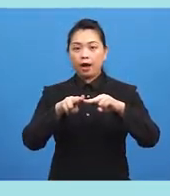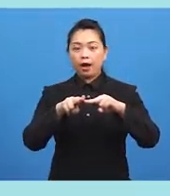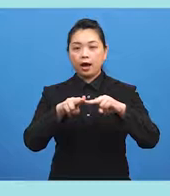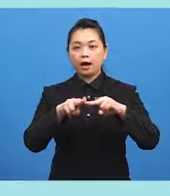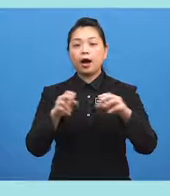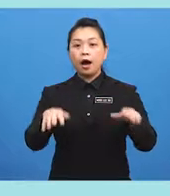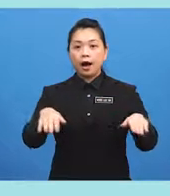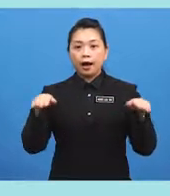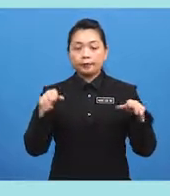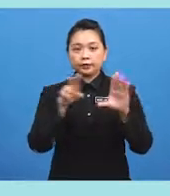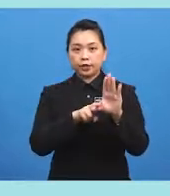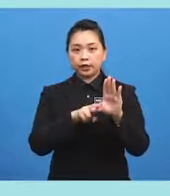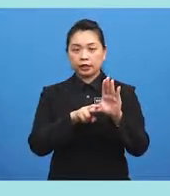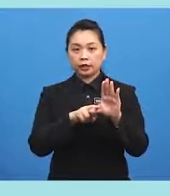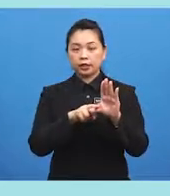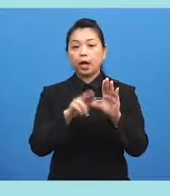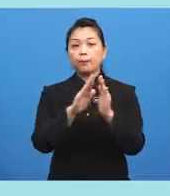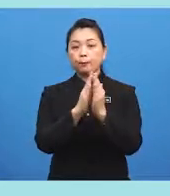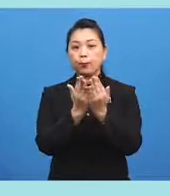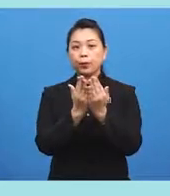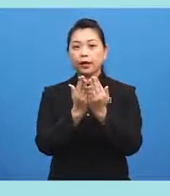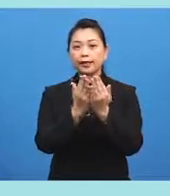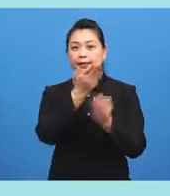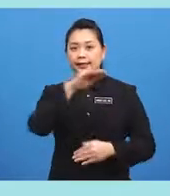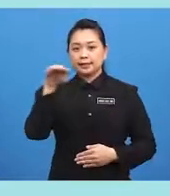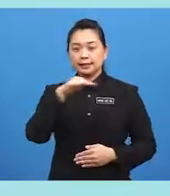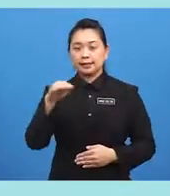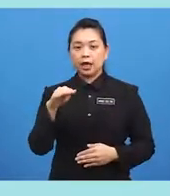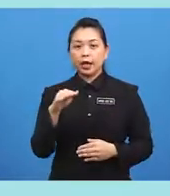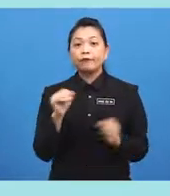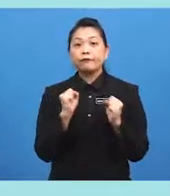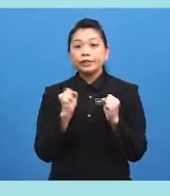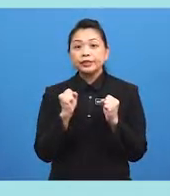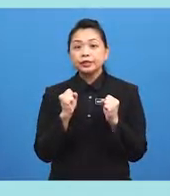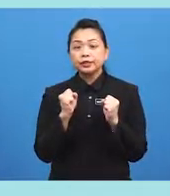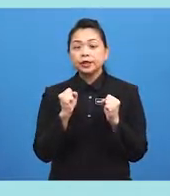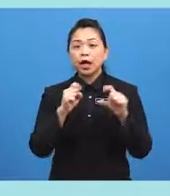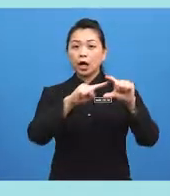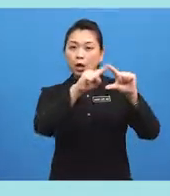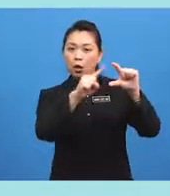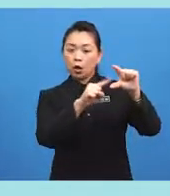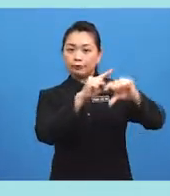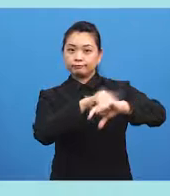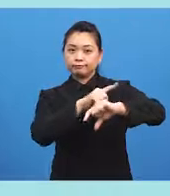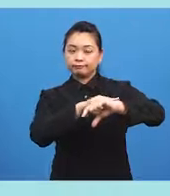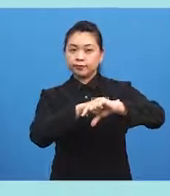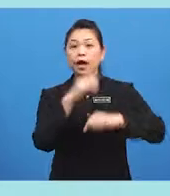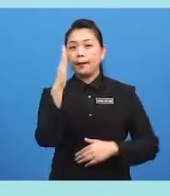kereta, buku, panggilan, ruang, ruang,